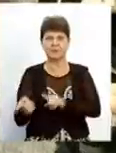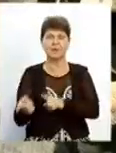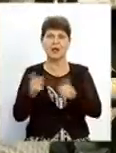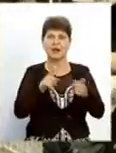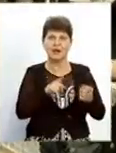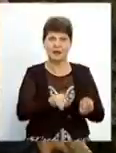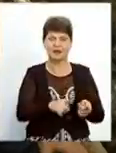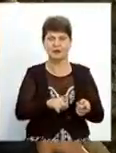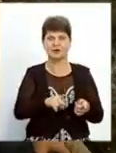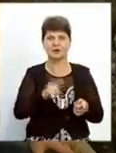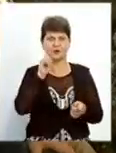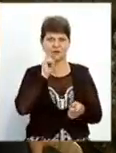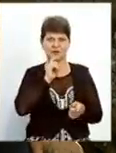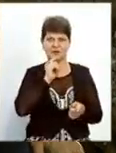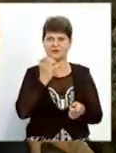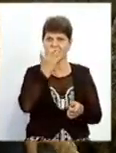-Міськтеплоенерго».